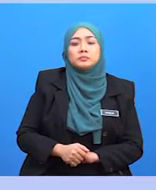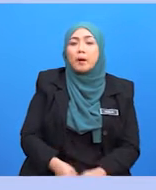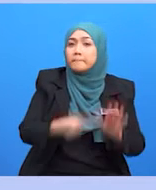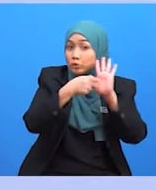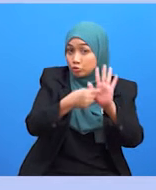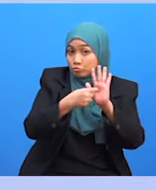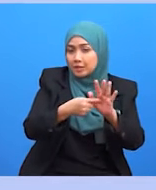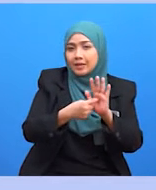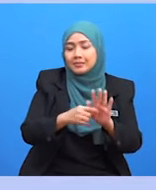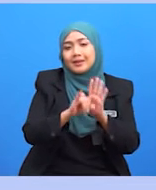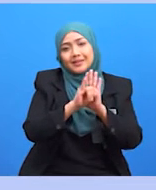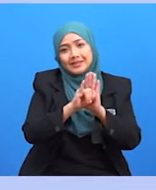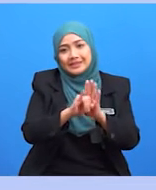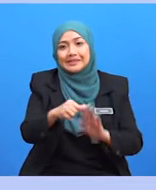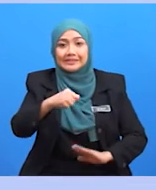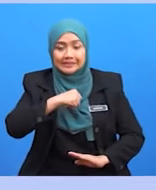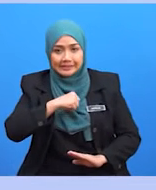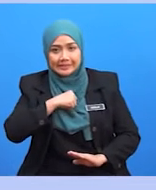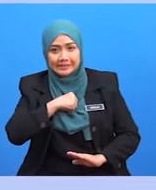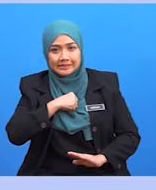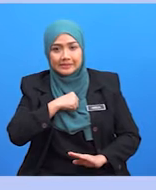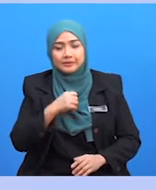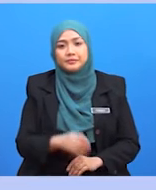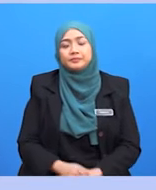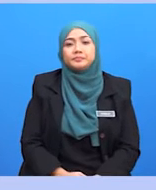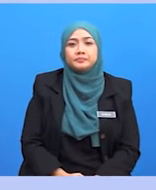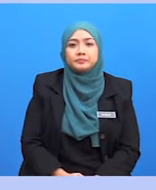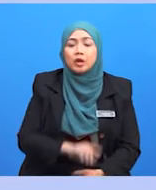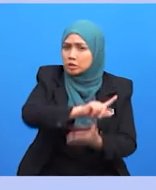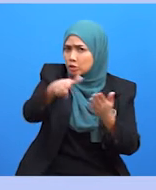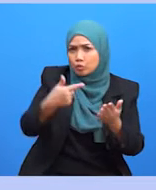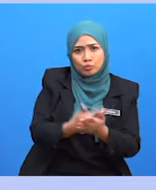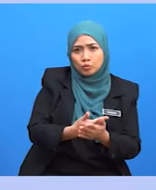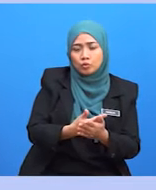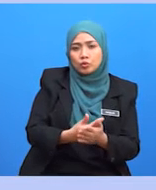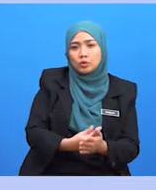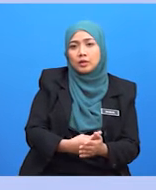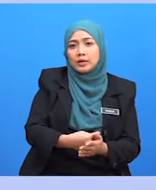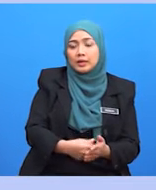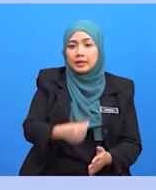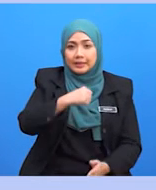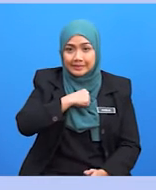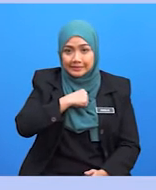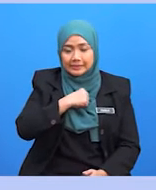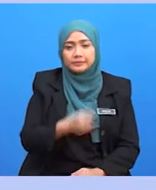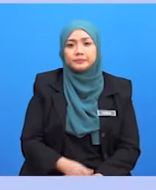mengekalkan ketekalan grafik di seluruh organisasi dan meningkatkan imej korporasi